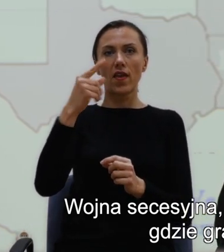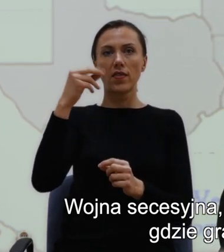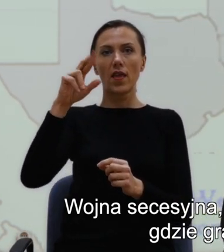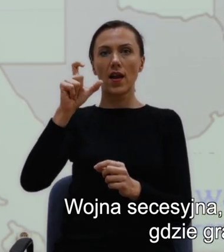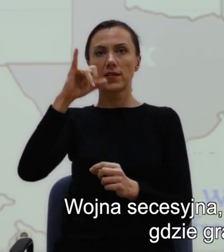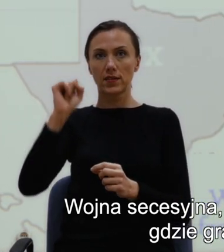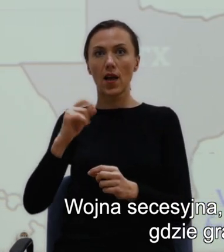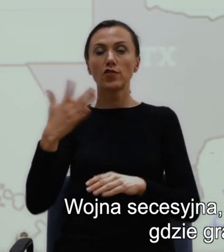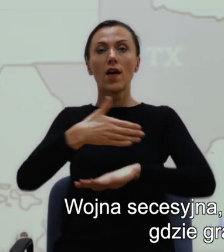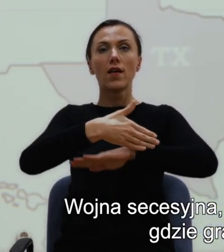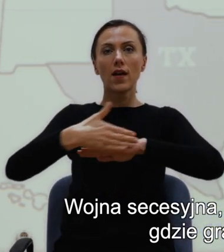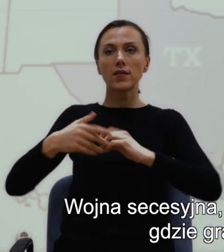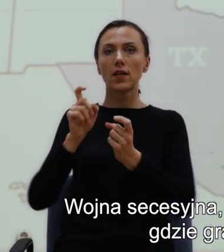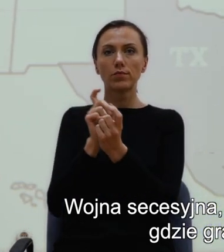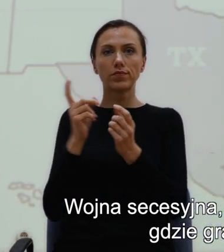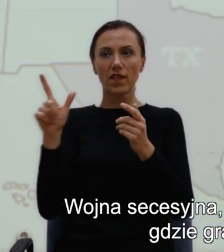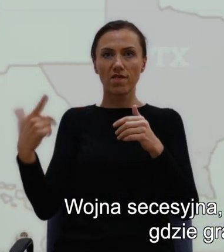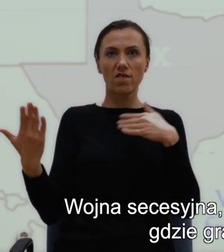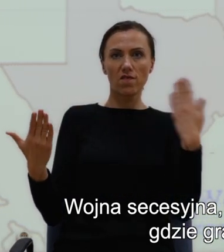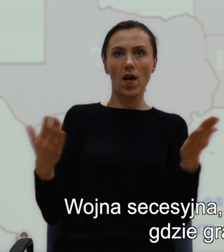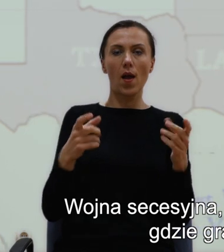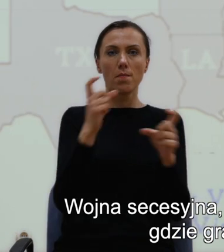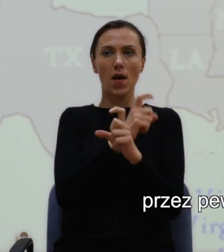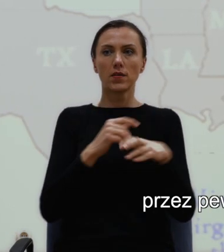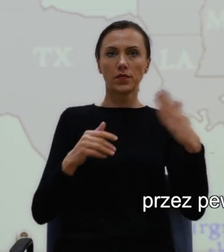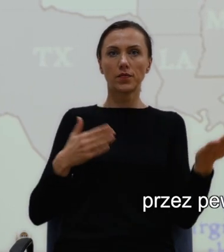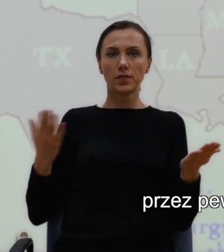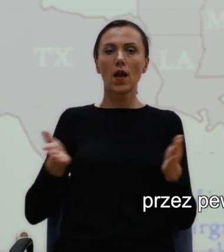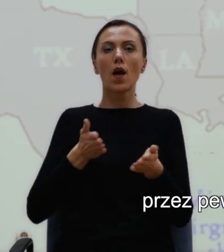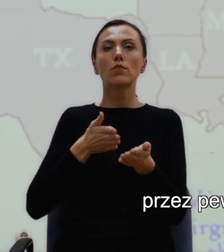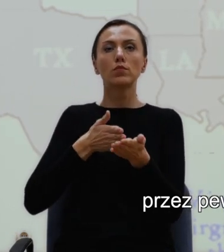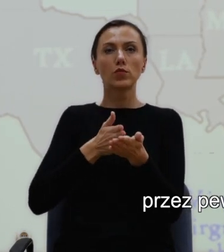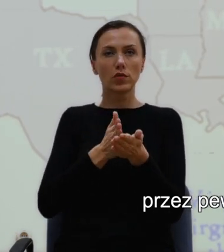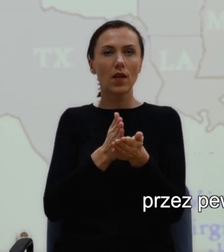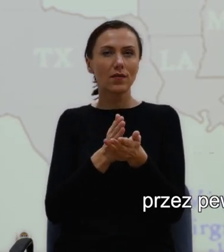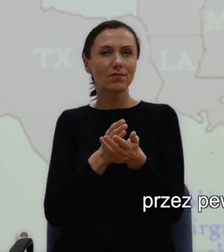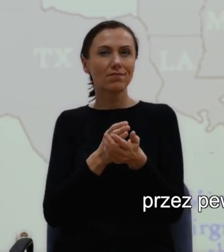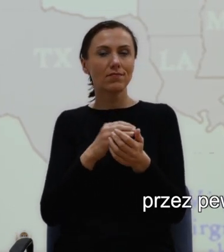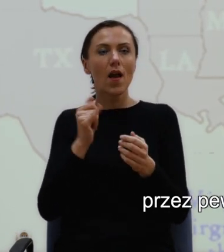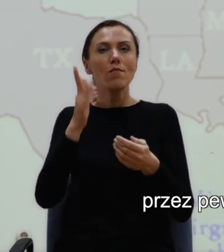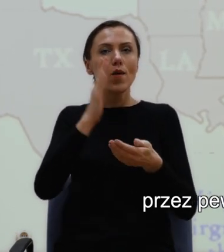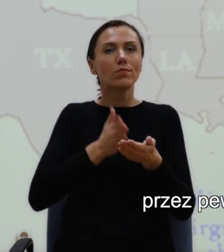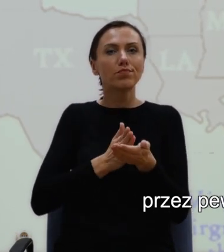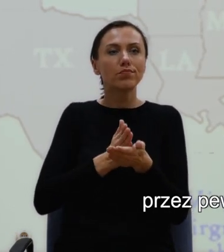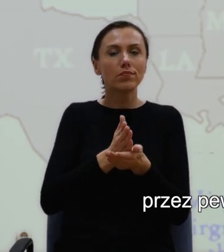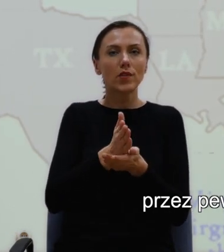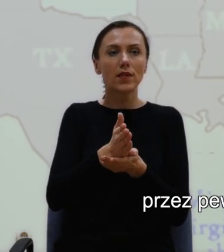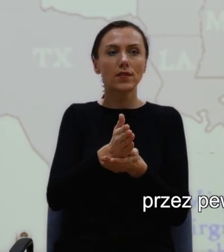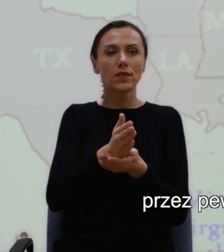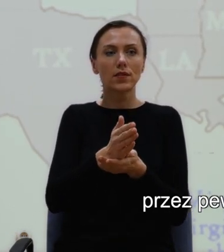tymi dwoma państwami przez pewien czas przebiegała właśnie